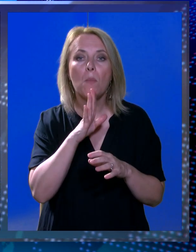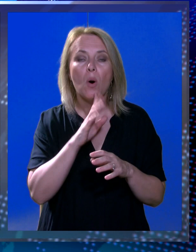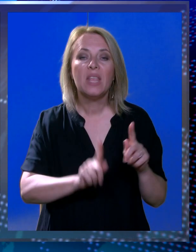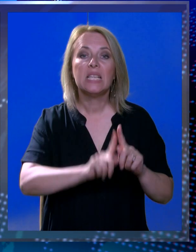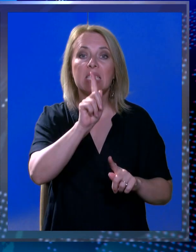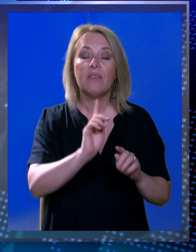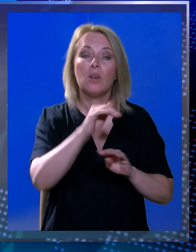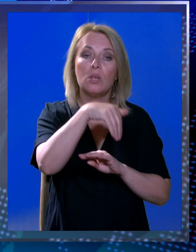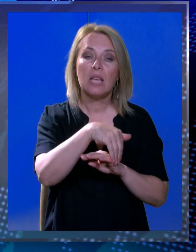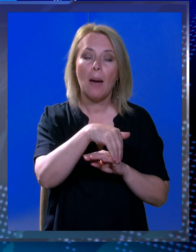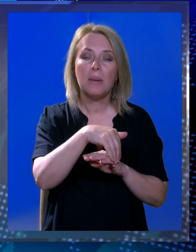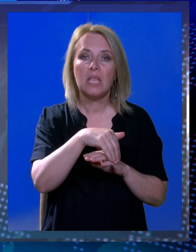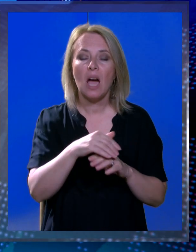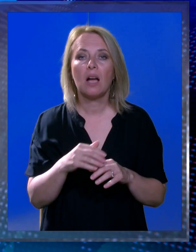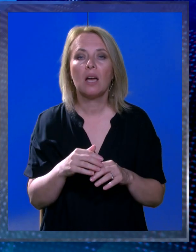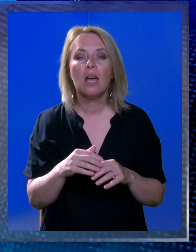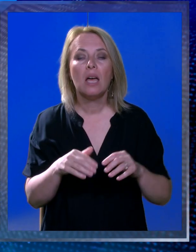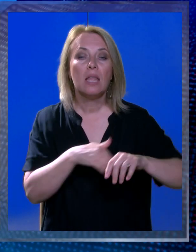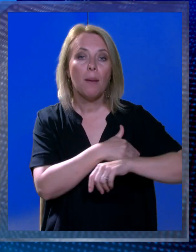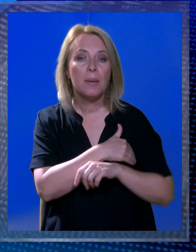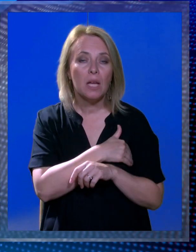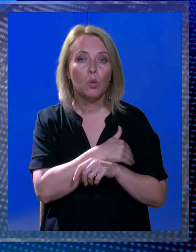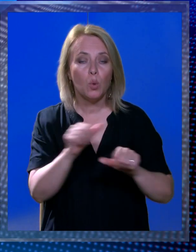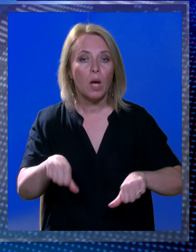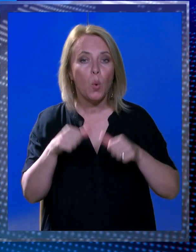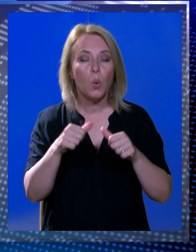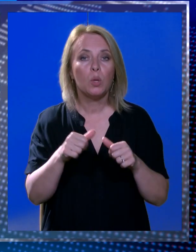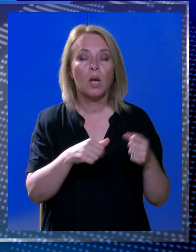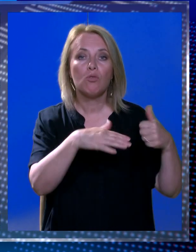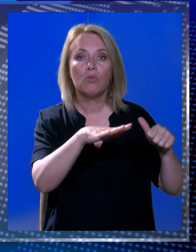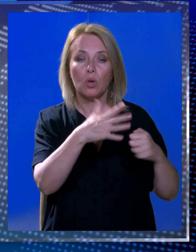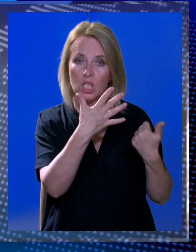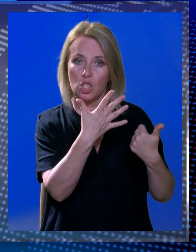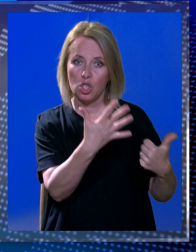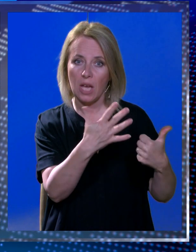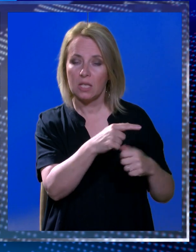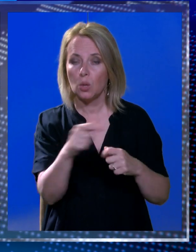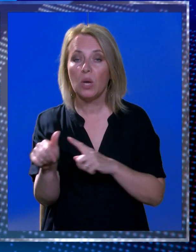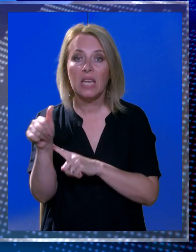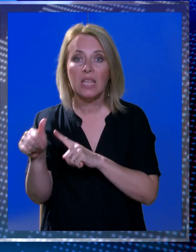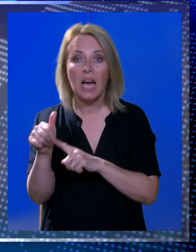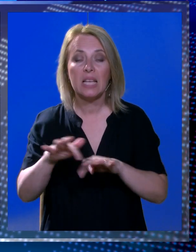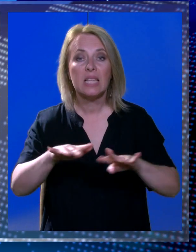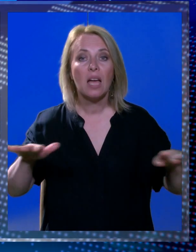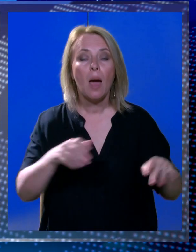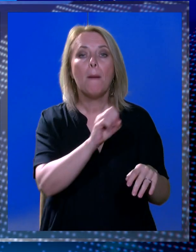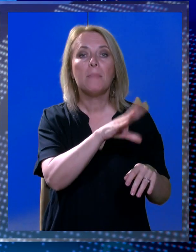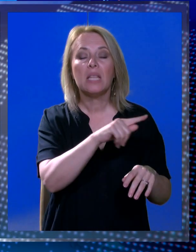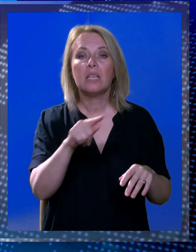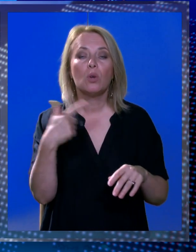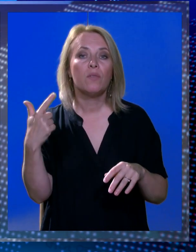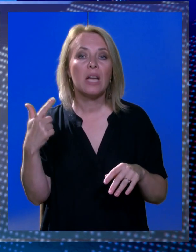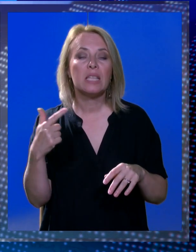sjeverozapadnjak uz obalu jugozapadnjak Najniža jutanja temperatura zraka od 6 do 11 na Jadranu od 15 do